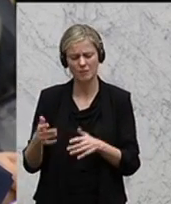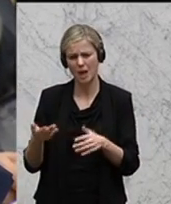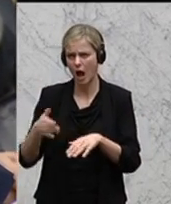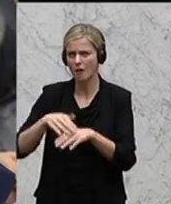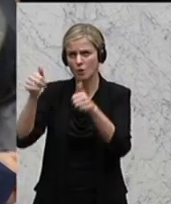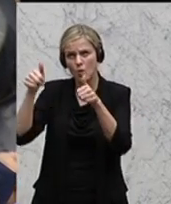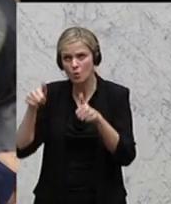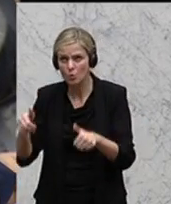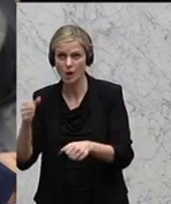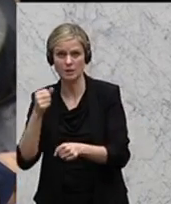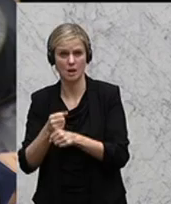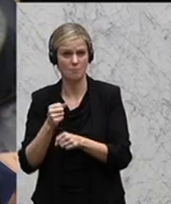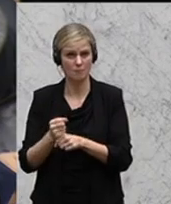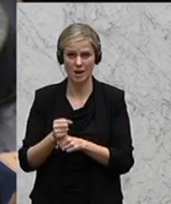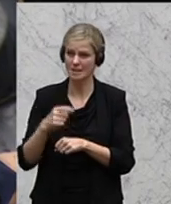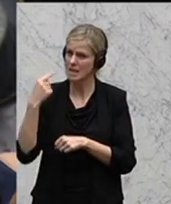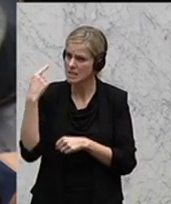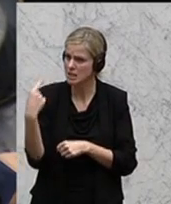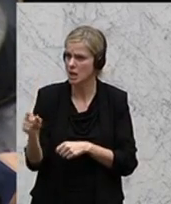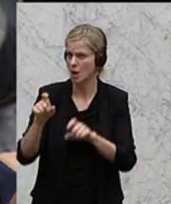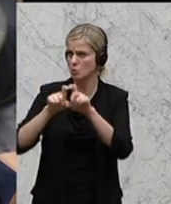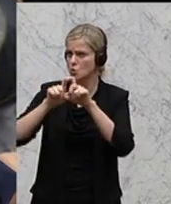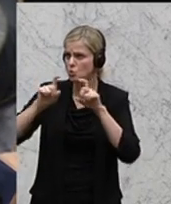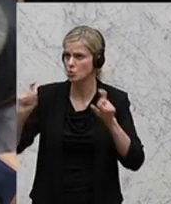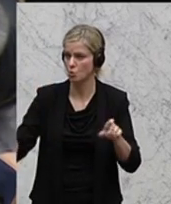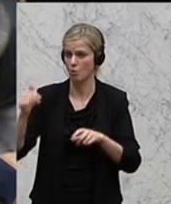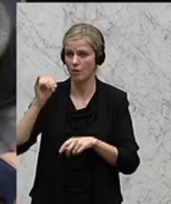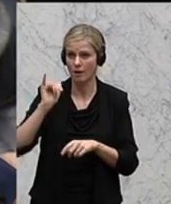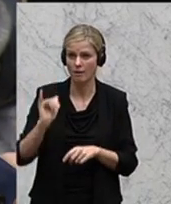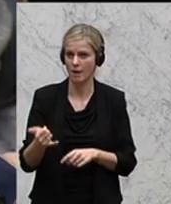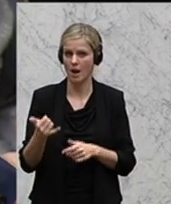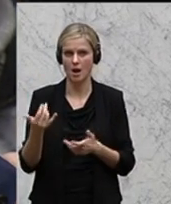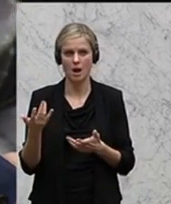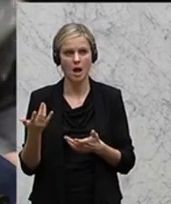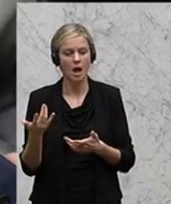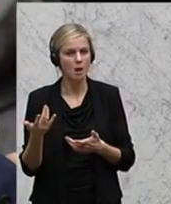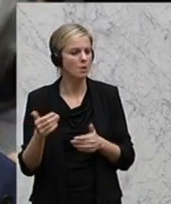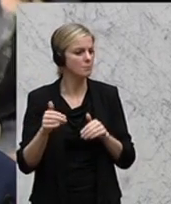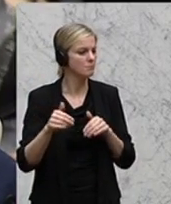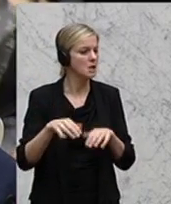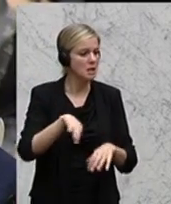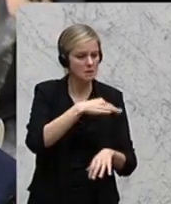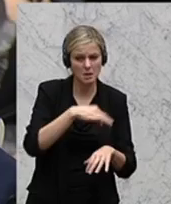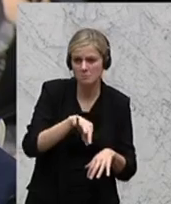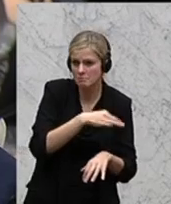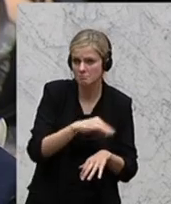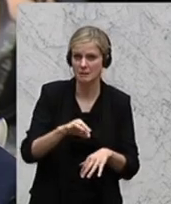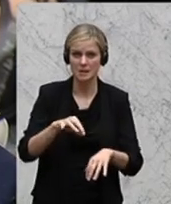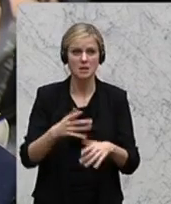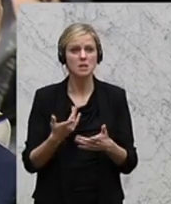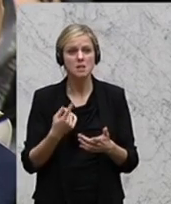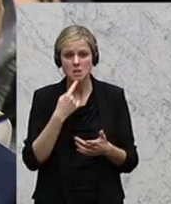gebaut und ist vollkommen allein schuld an dem Konkurs. Und der Minister Faymann oder der Kanzler Faymann sagt, ja, hurra,